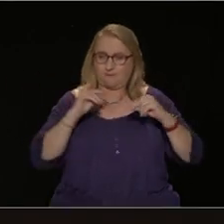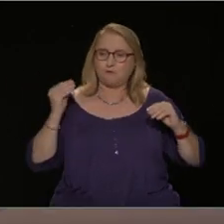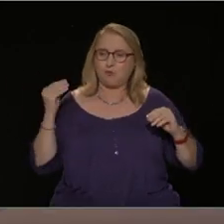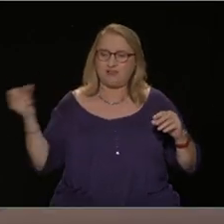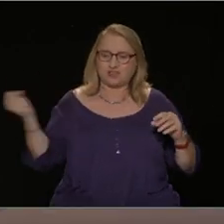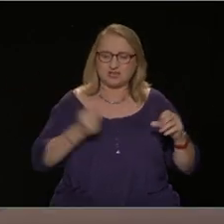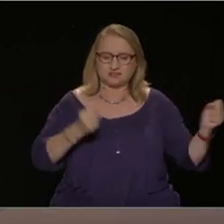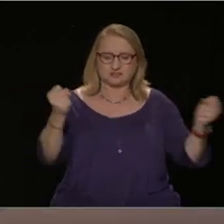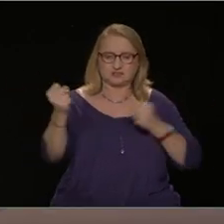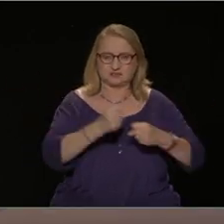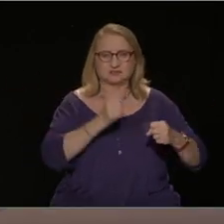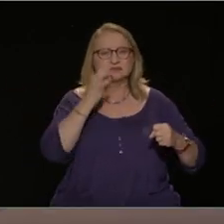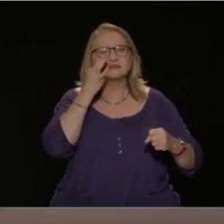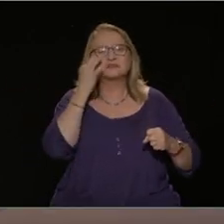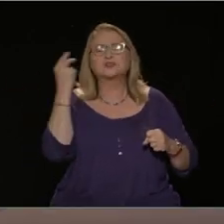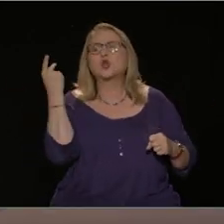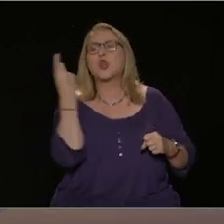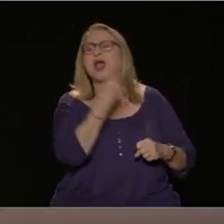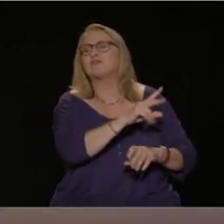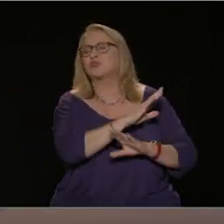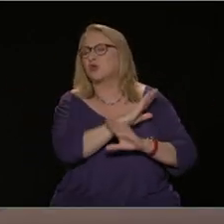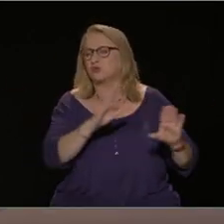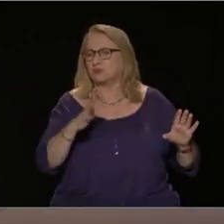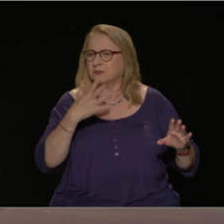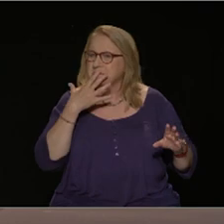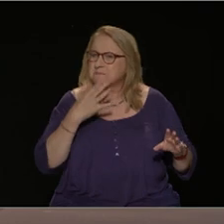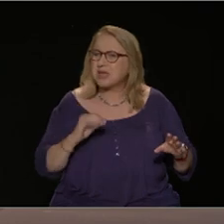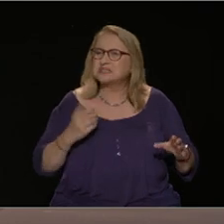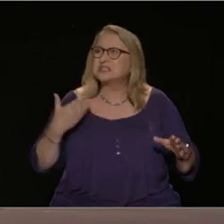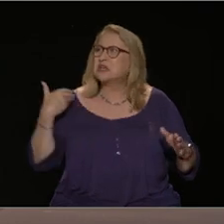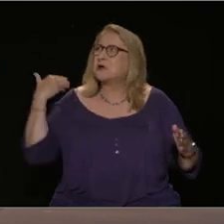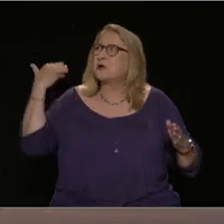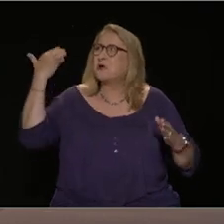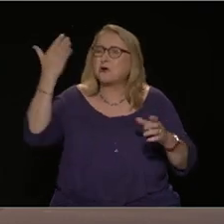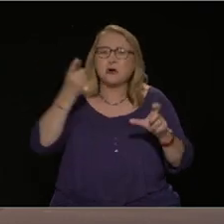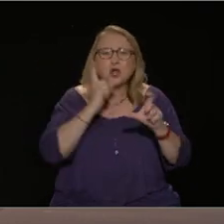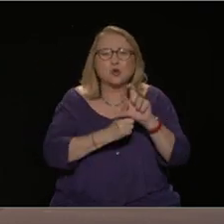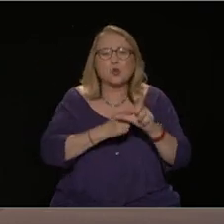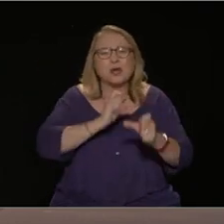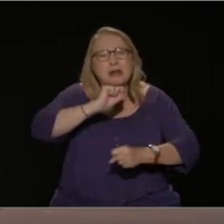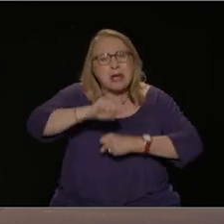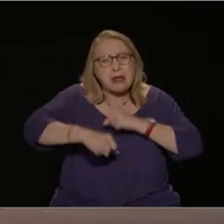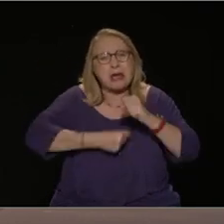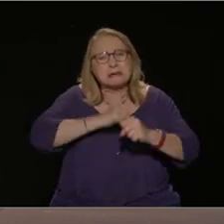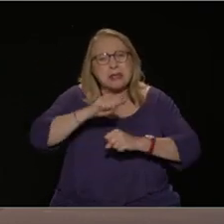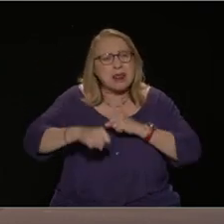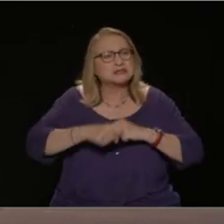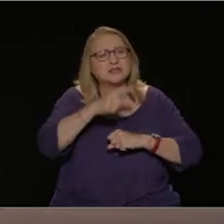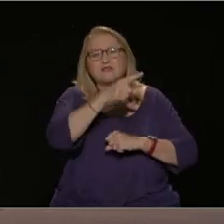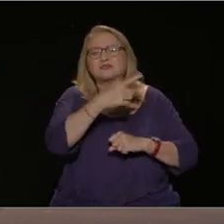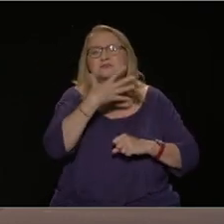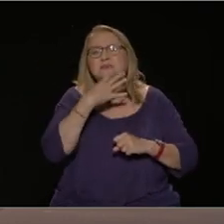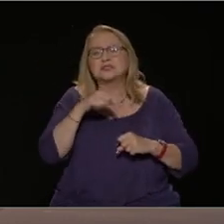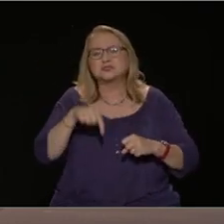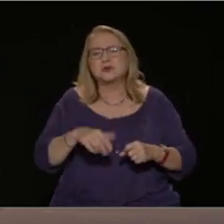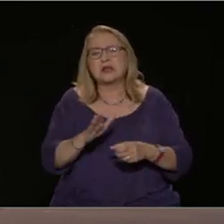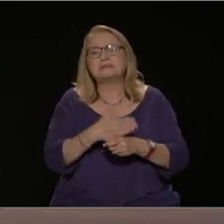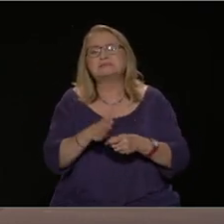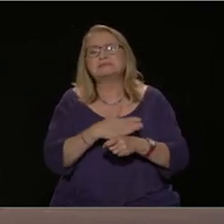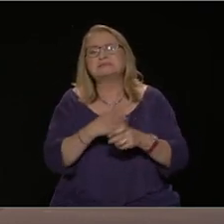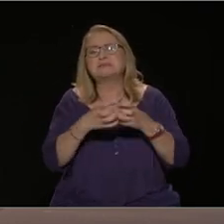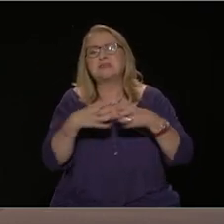και αντιδημοκρατική και διασπαστική πολιτική. Και βέβαια αυτό αφορά και σχηματισμούς όπως